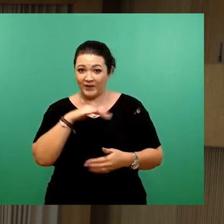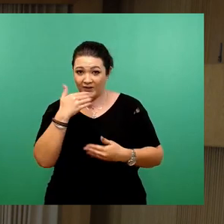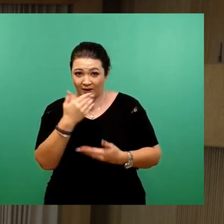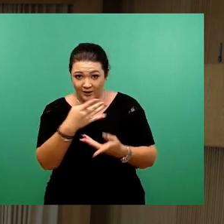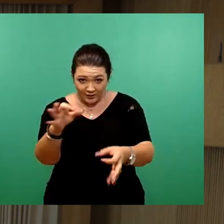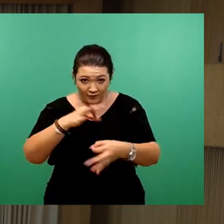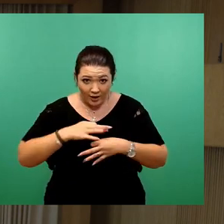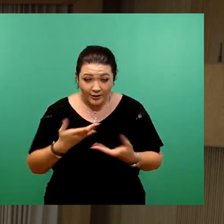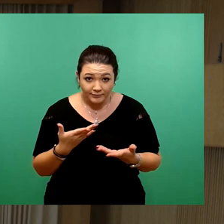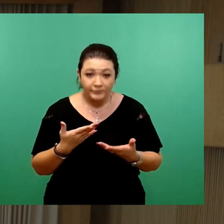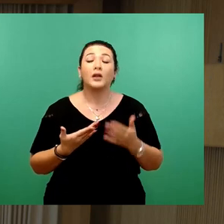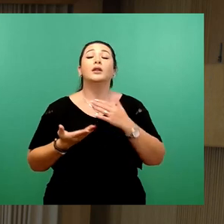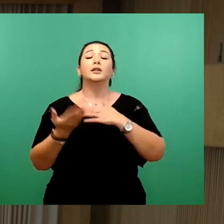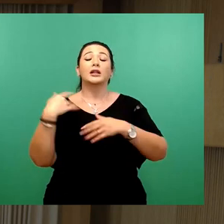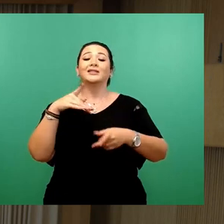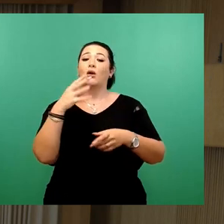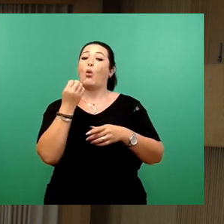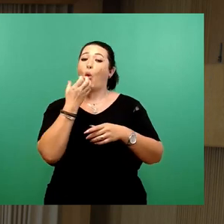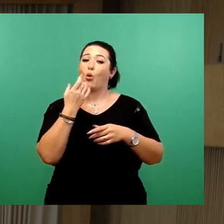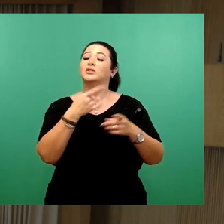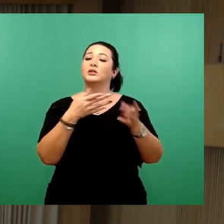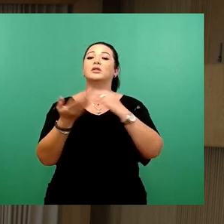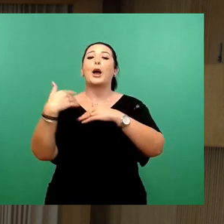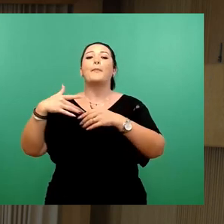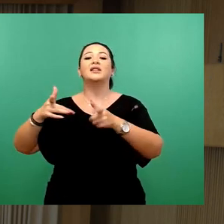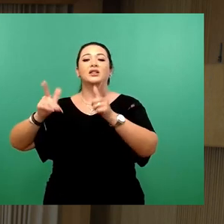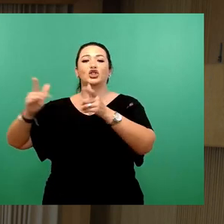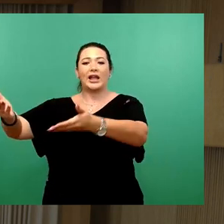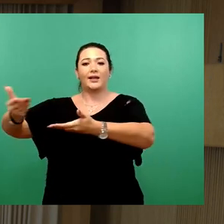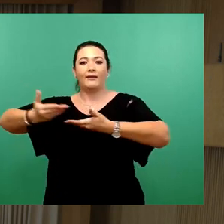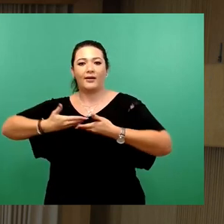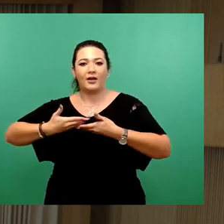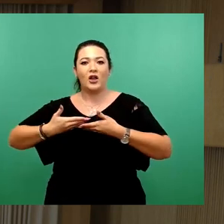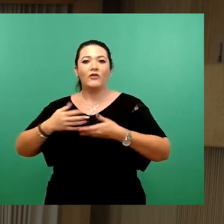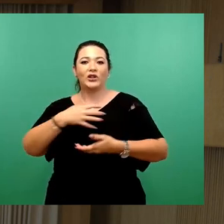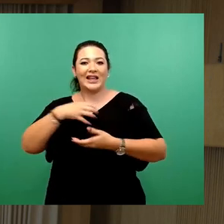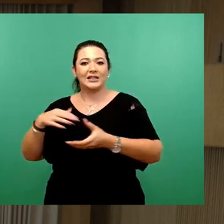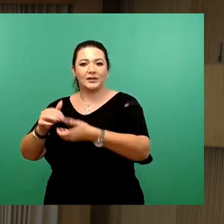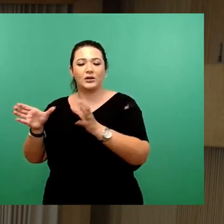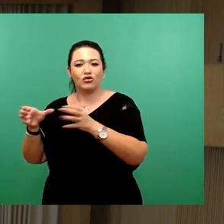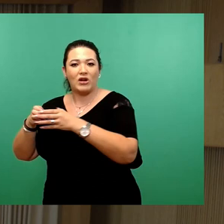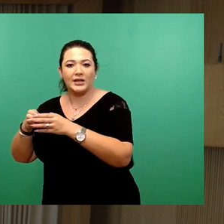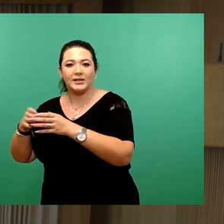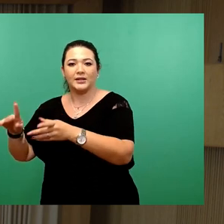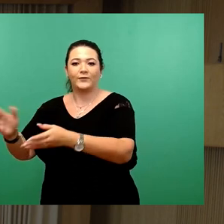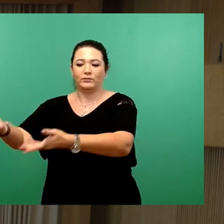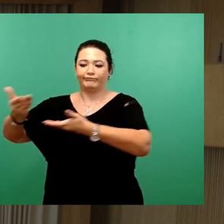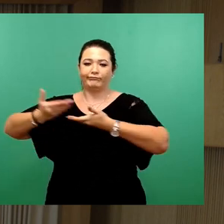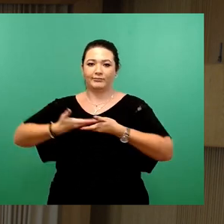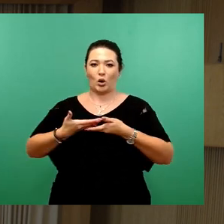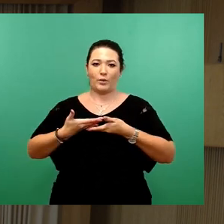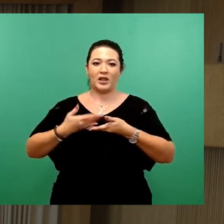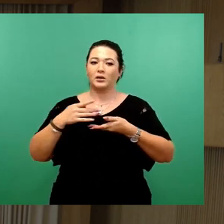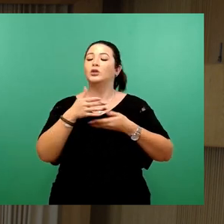waren, wie Sie ja auch gesagt haben, eine Schenkung des Dresdentrasts an die Landeshauptstadt, die die Pflanzung und Pflege übernommen hatte,